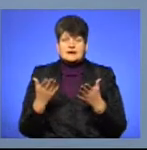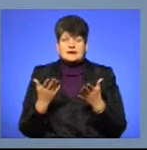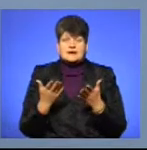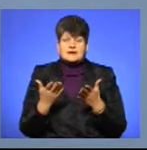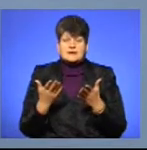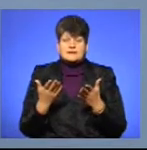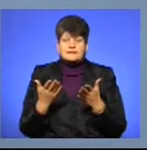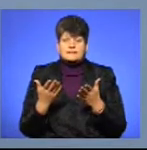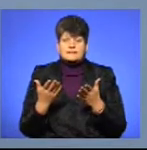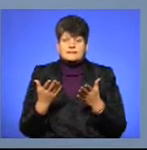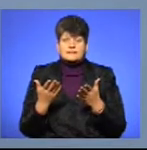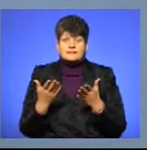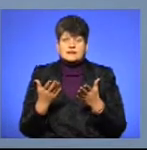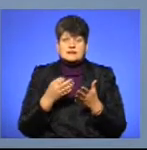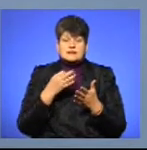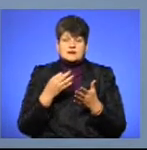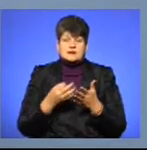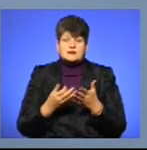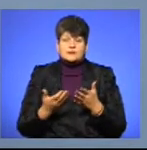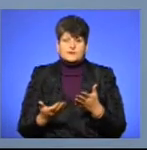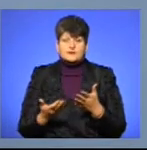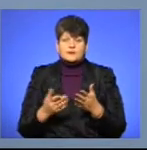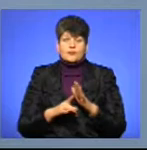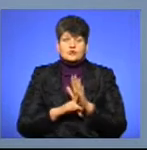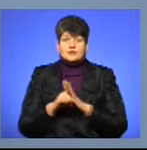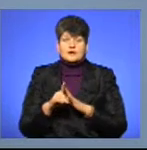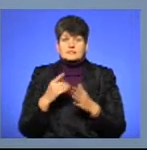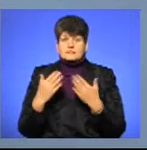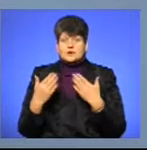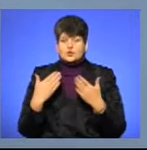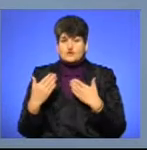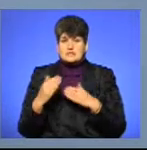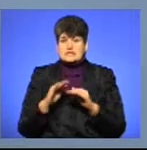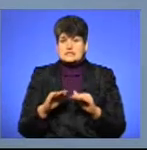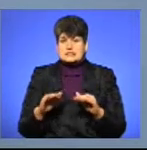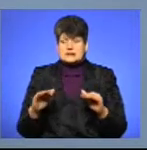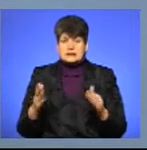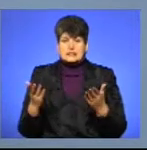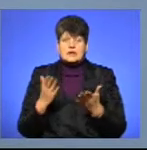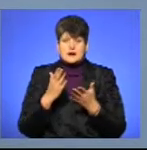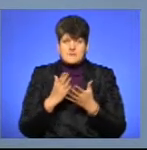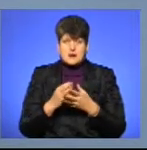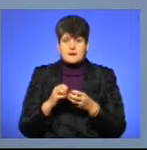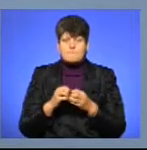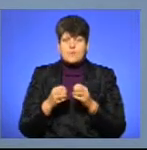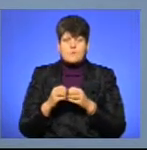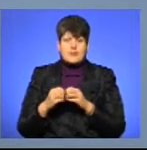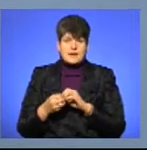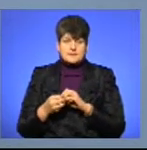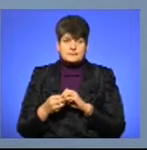скажімо так, починають спілкуватися з дитиною, яка має певні проблеми,